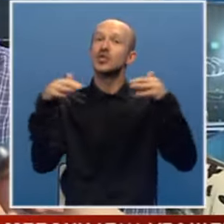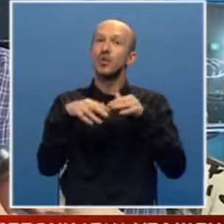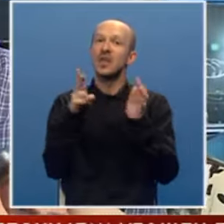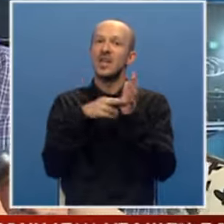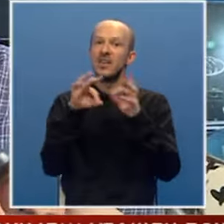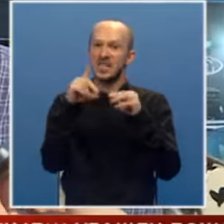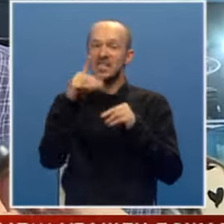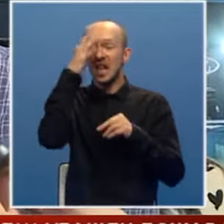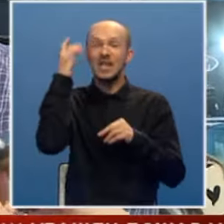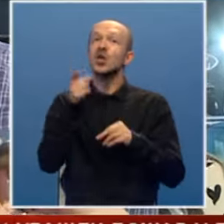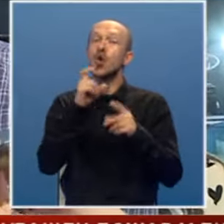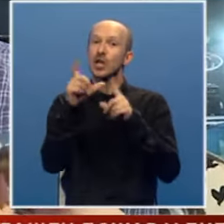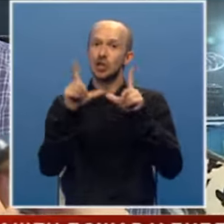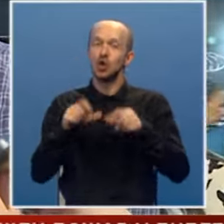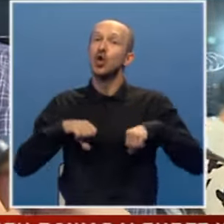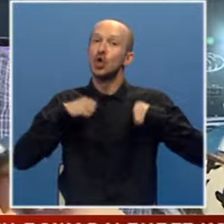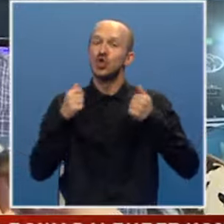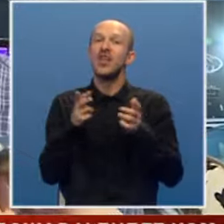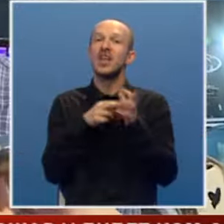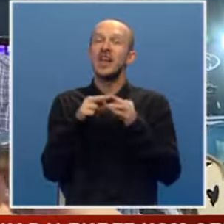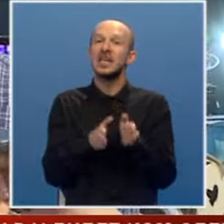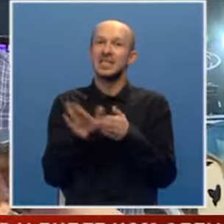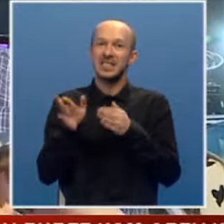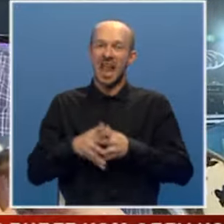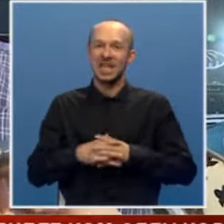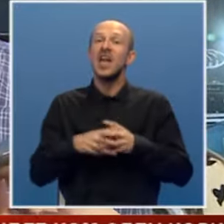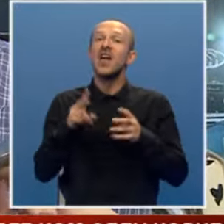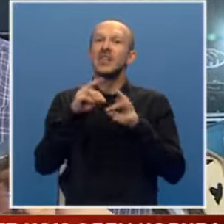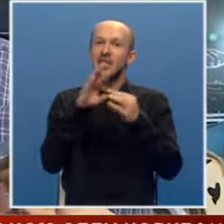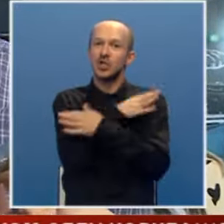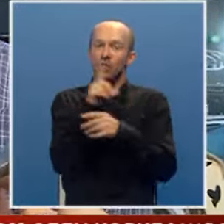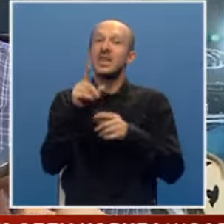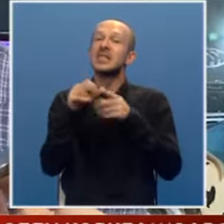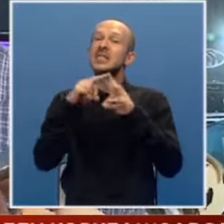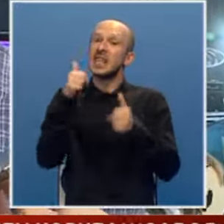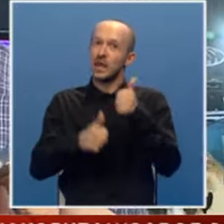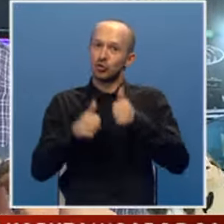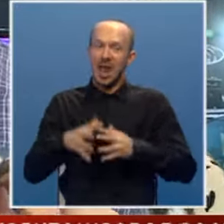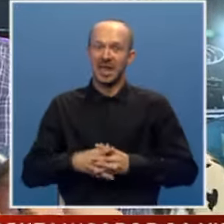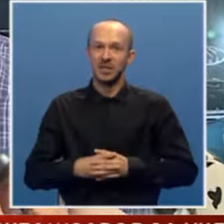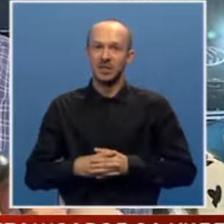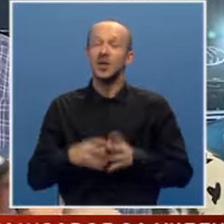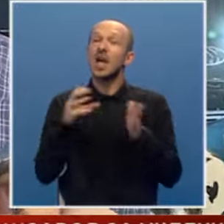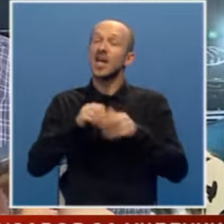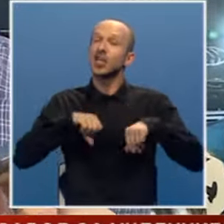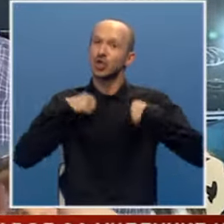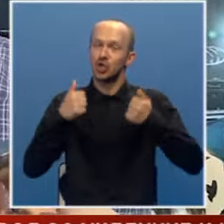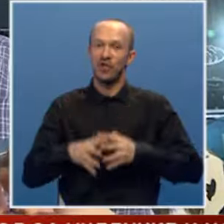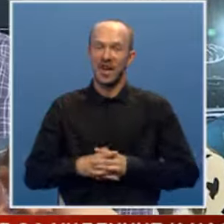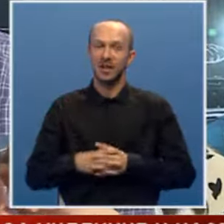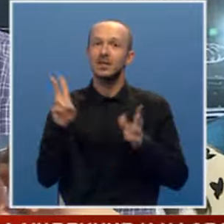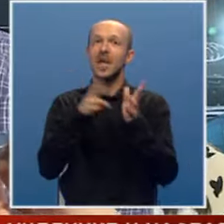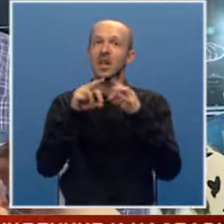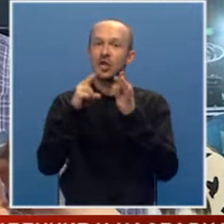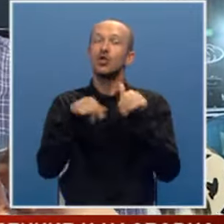Nevesinci, lijeti koji su žive na strani, vitezovi naše se takmiče, grad živi nekako da taj